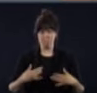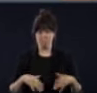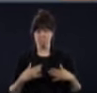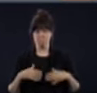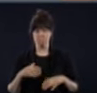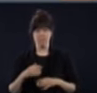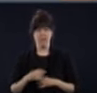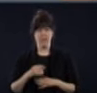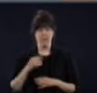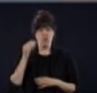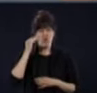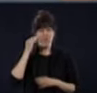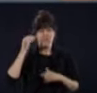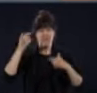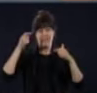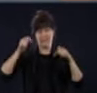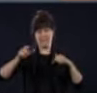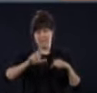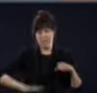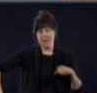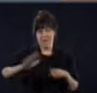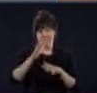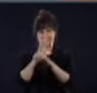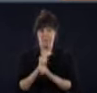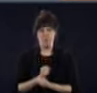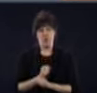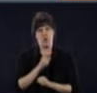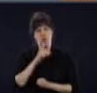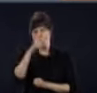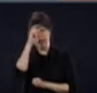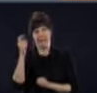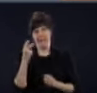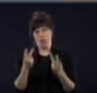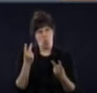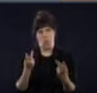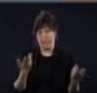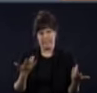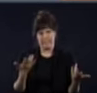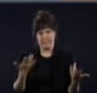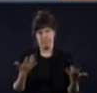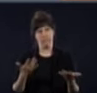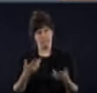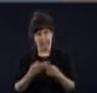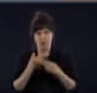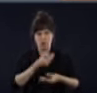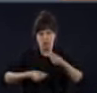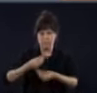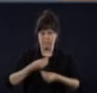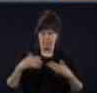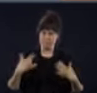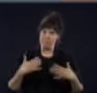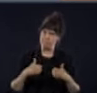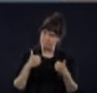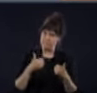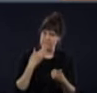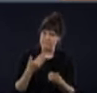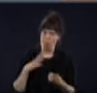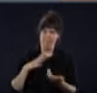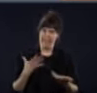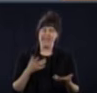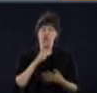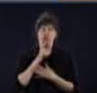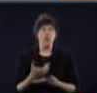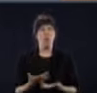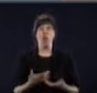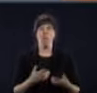les contraintes qu'on vit actuellement. Ce n pas demain matin, comme disait mon collègue Pierre Fitzgibbon récemment, ce n pas demain la veille qu'on va retourner boire un pina colada au